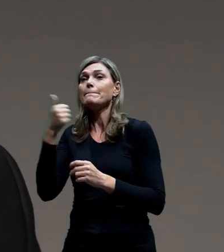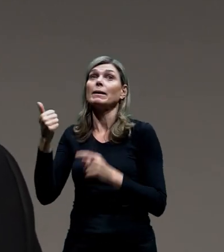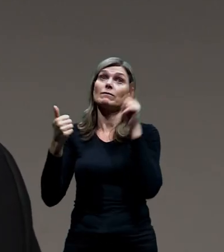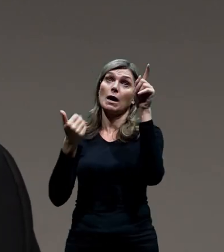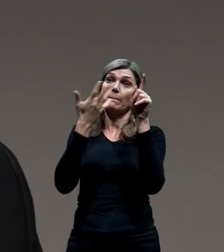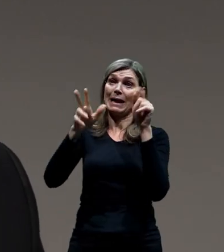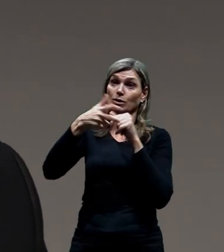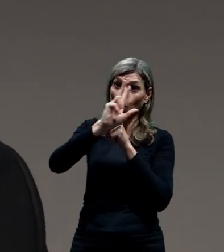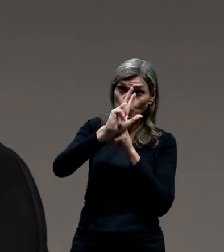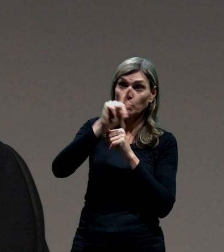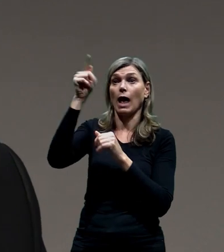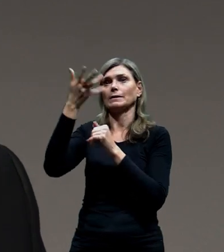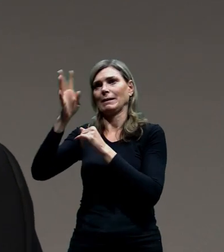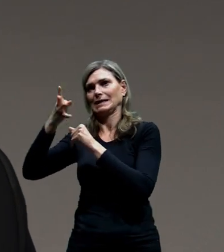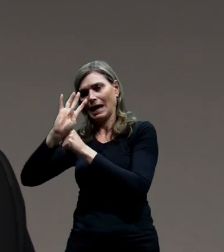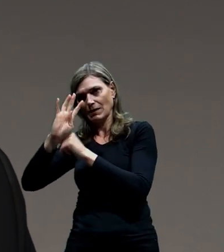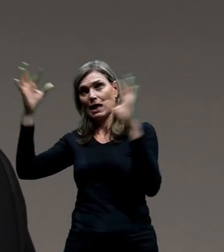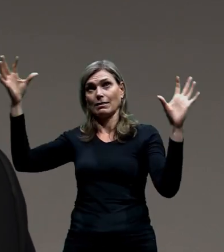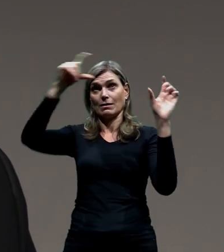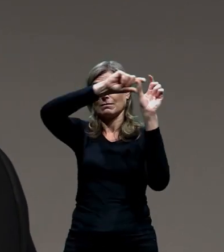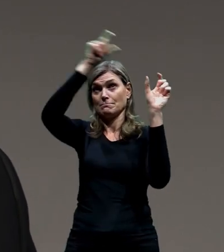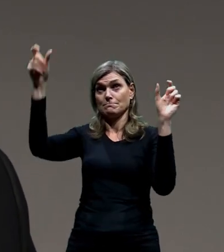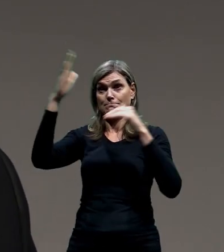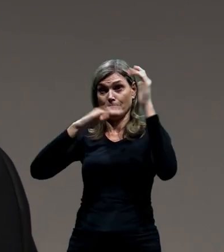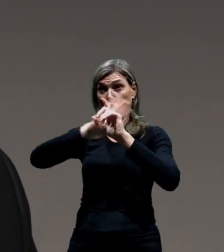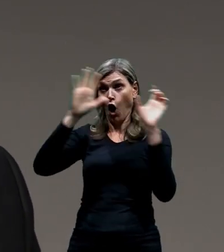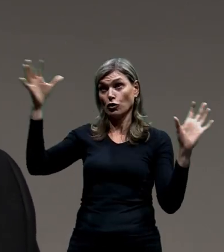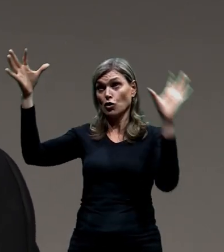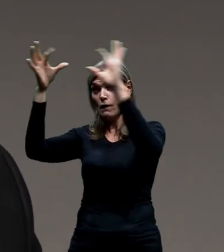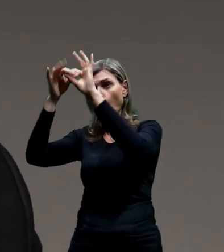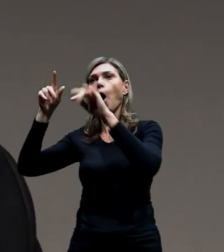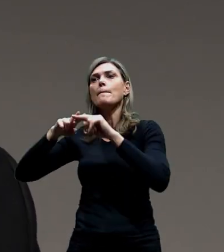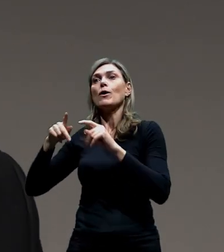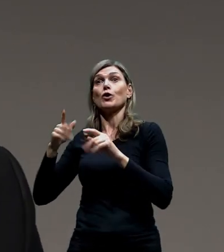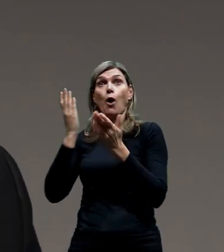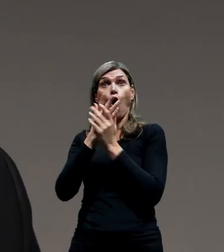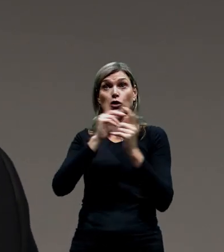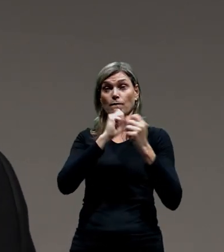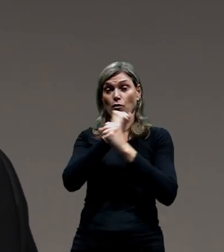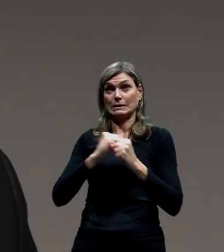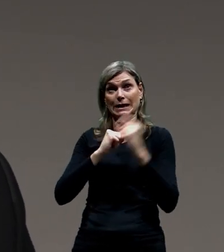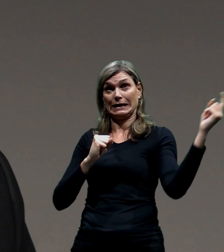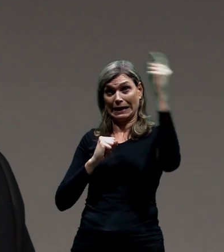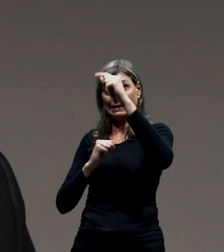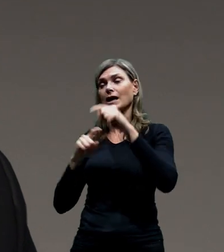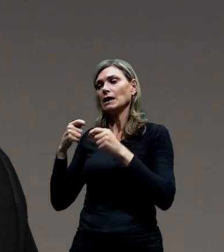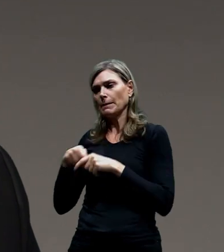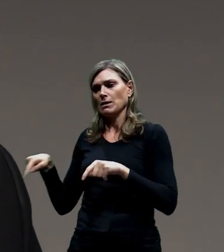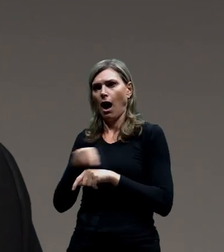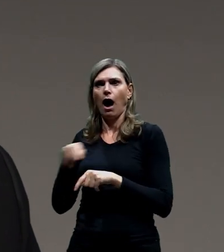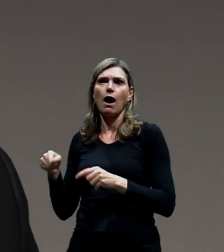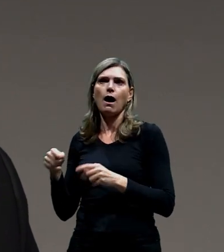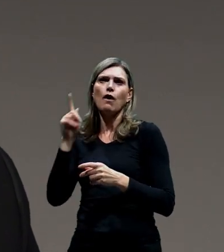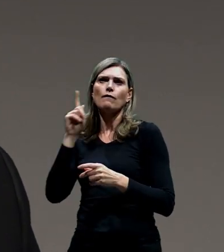druhou stranu nám tu dopravu z těch Hloševiček odvedou a bude možno třeba stáhnout opravdu tu dopravu jenom na část té ulice a